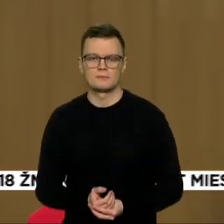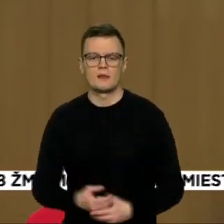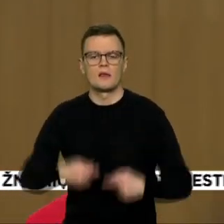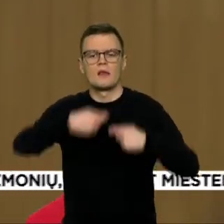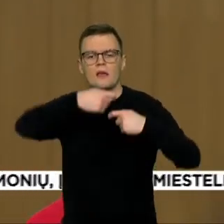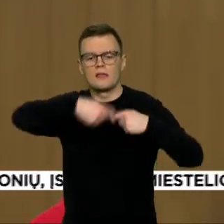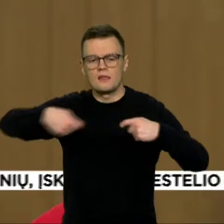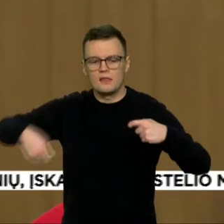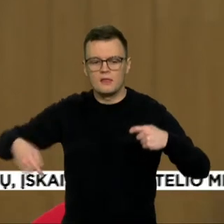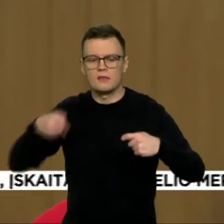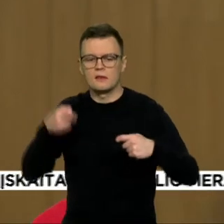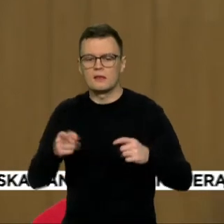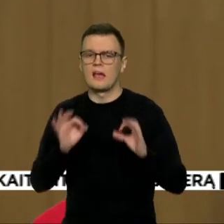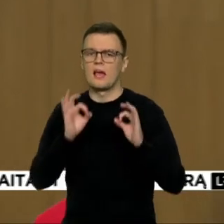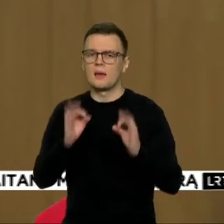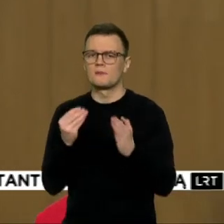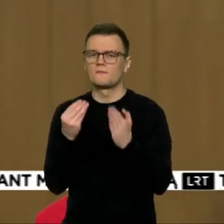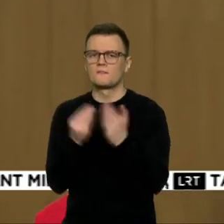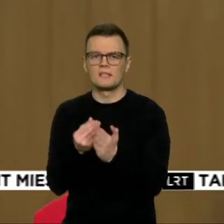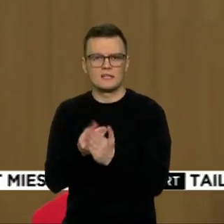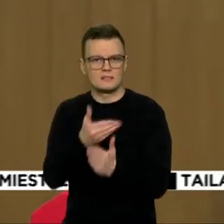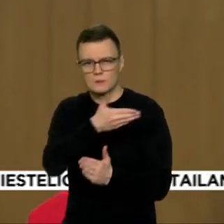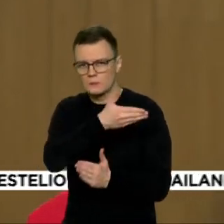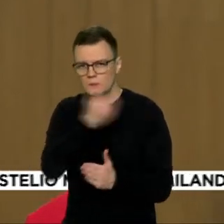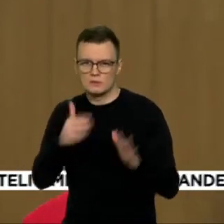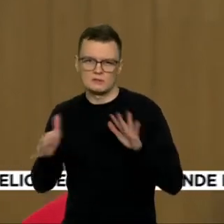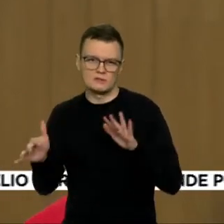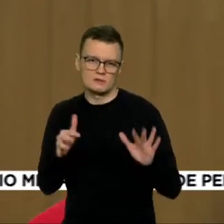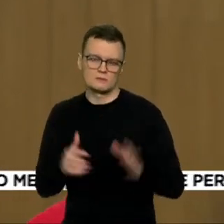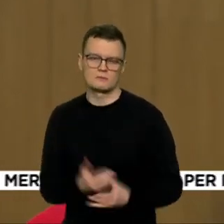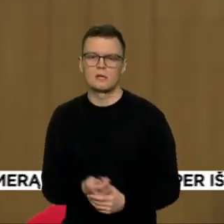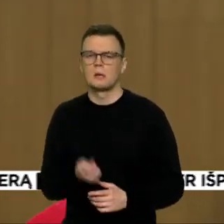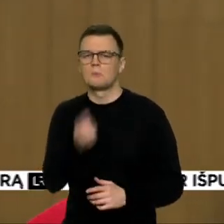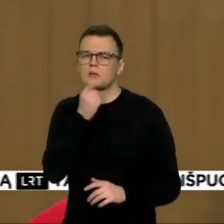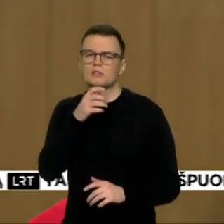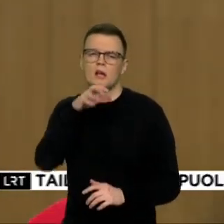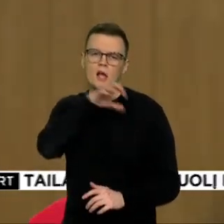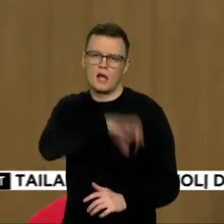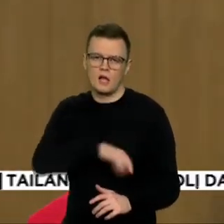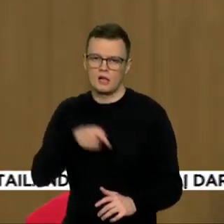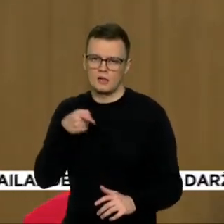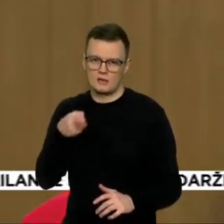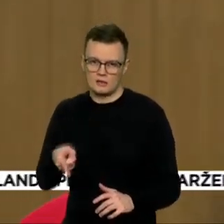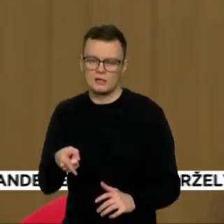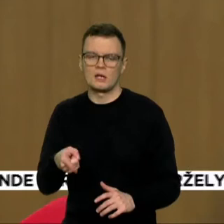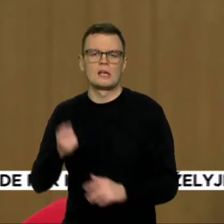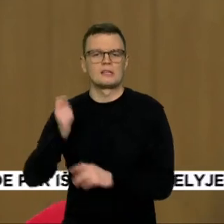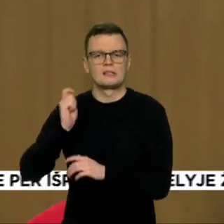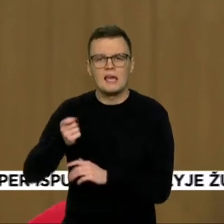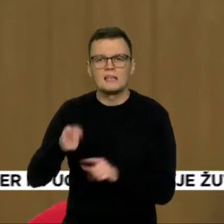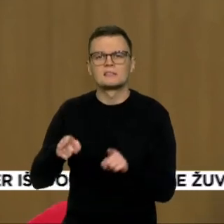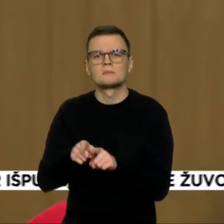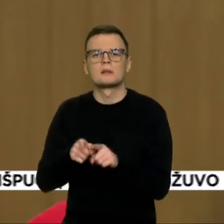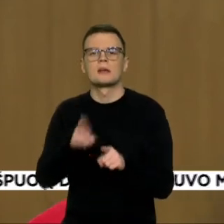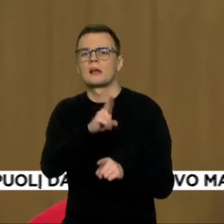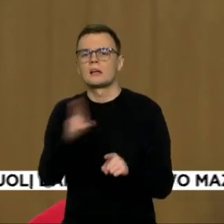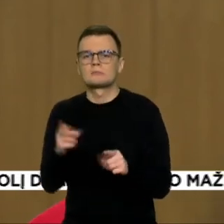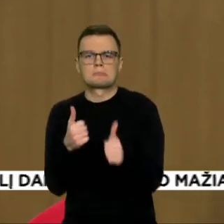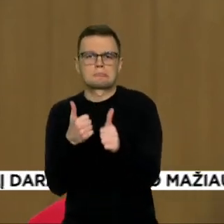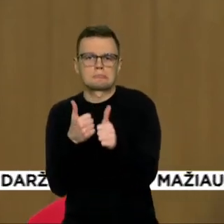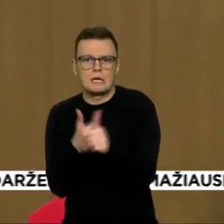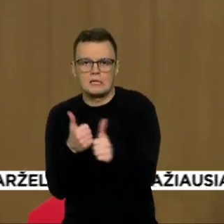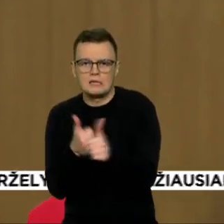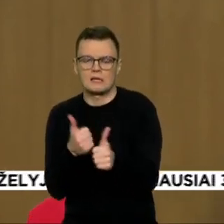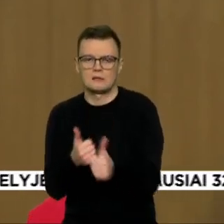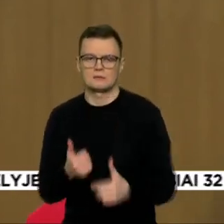situacija. Per žemį atlyginimai tiek teisėjų, tiek dirbančių teismuose padėjėjų kitų žmonių, privedė